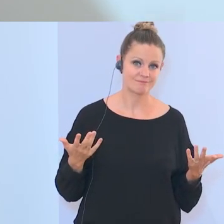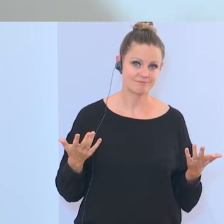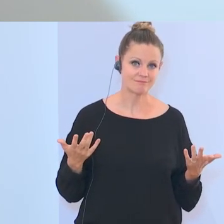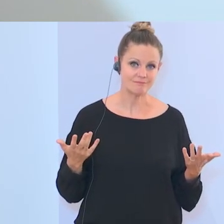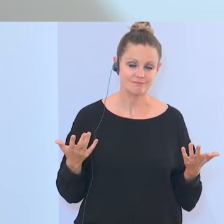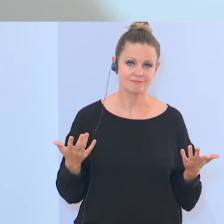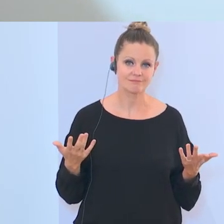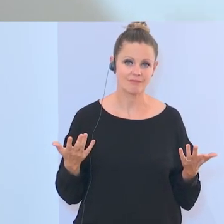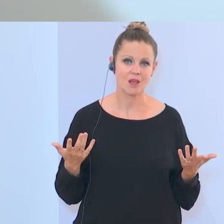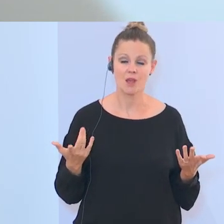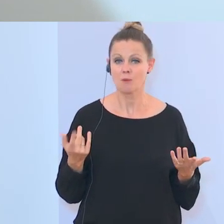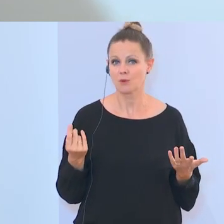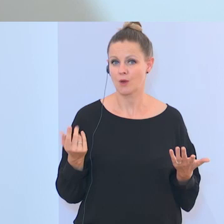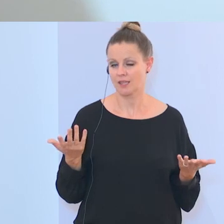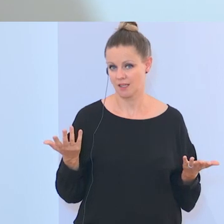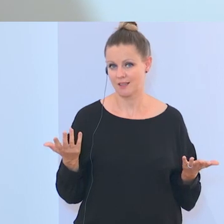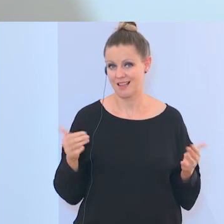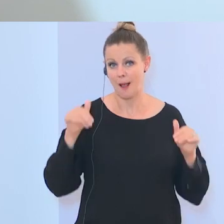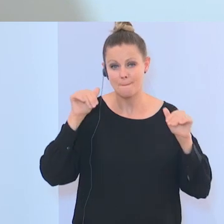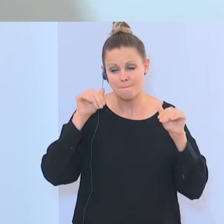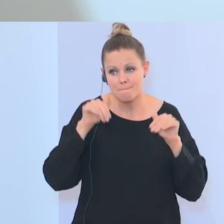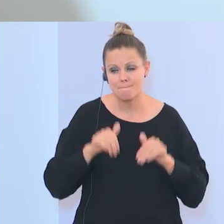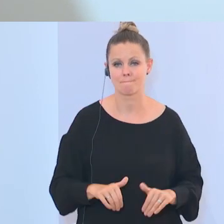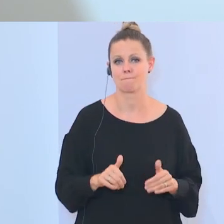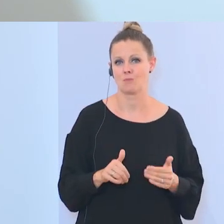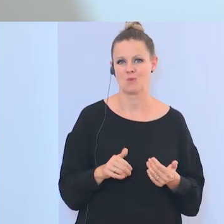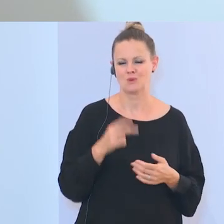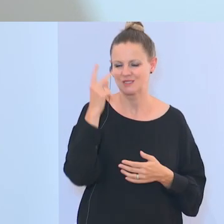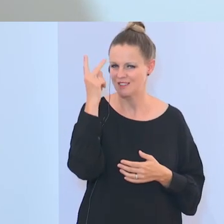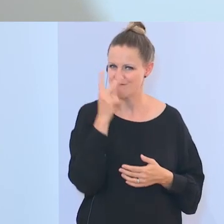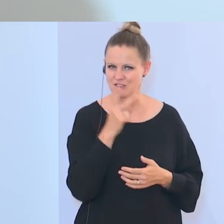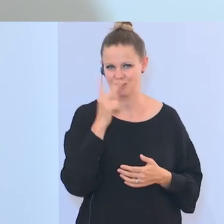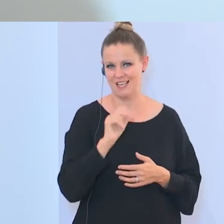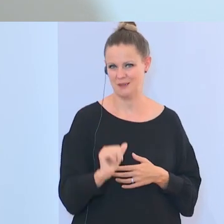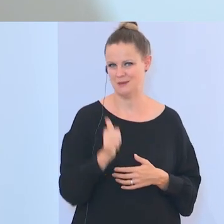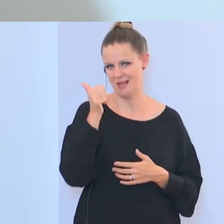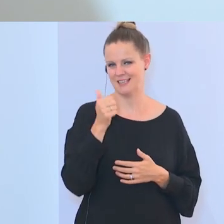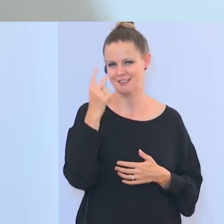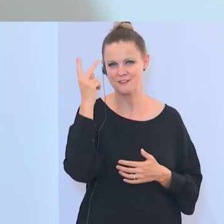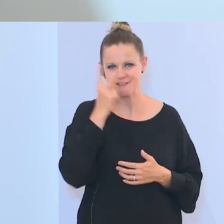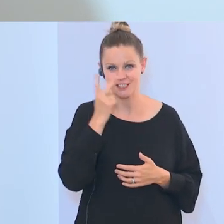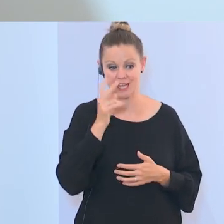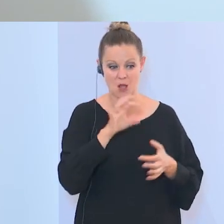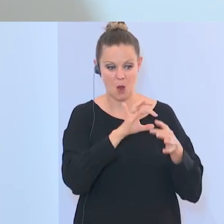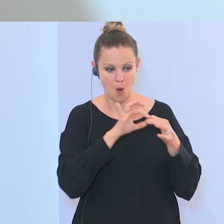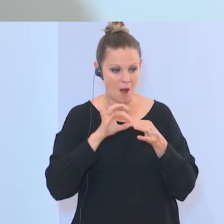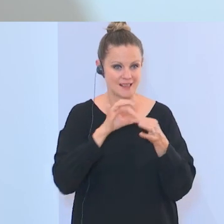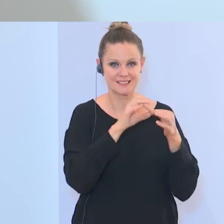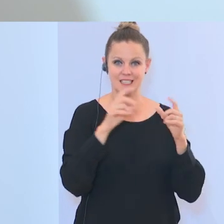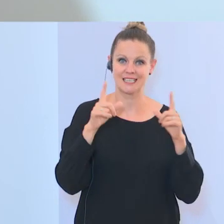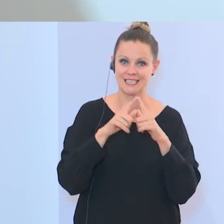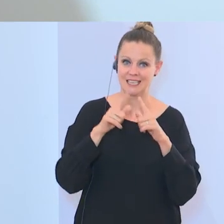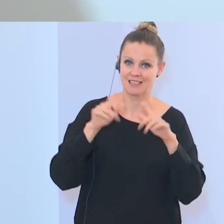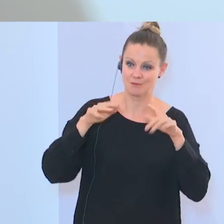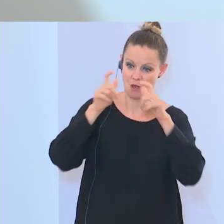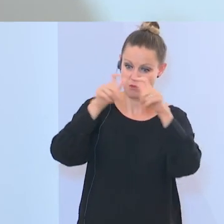muss man erst verstehen, ob die Organisation, die Moschee, mit